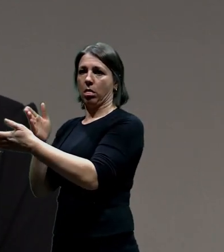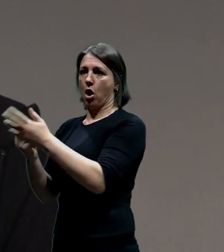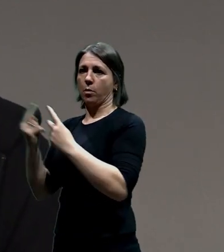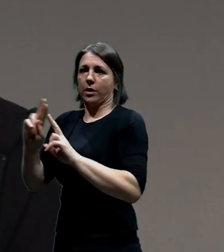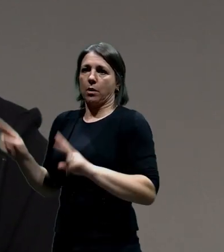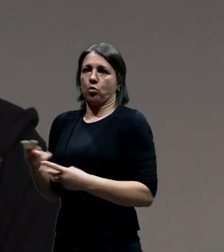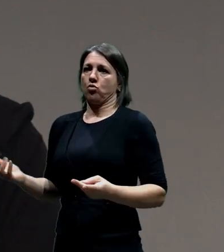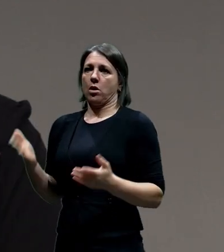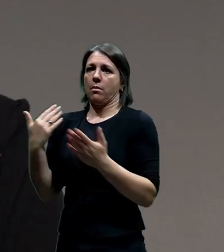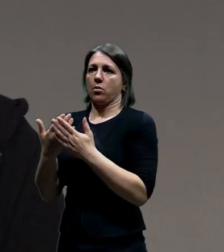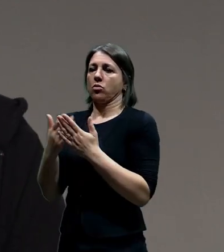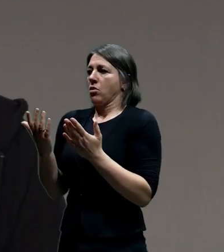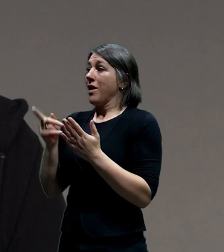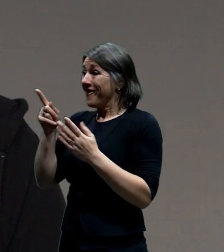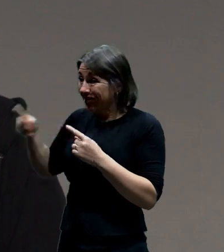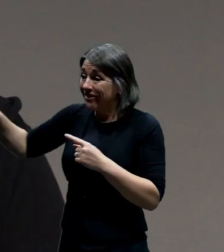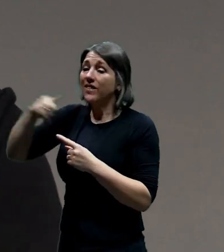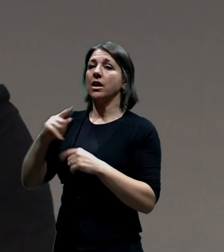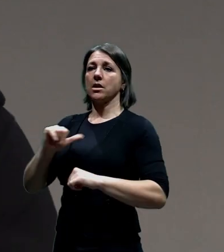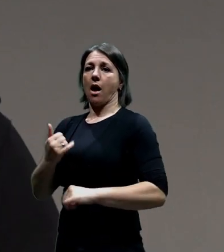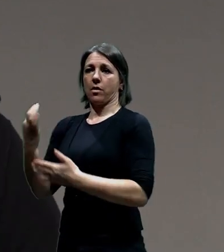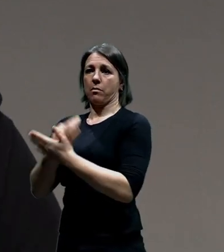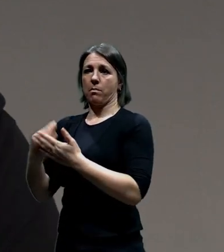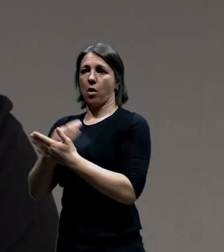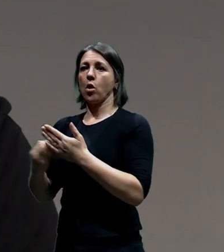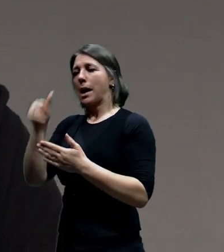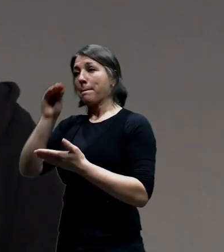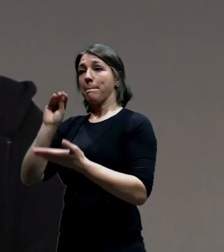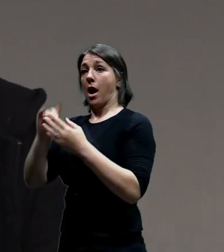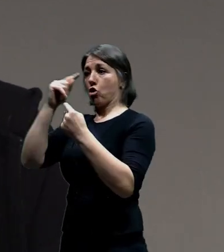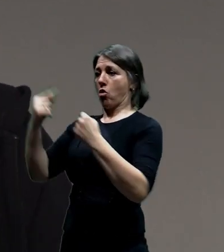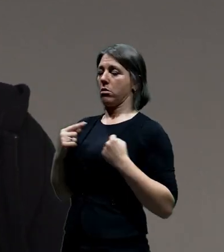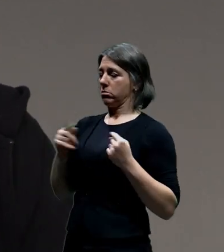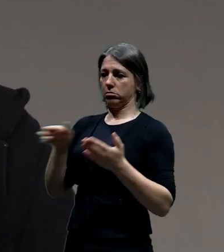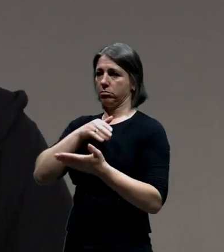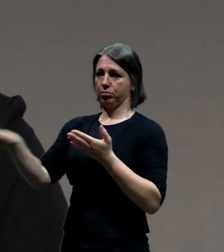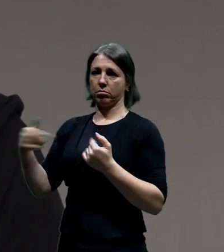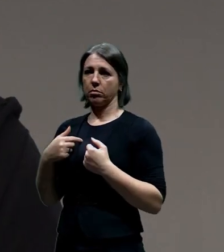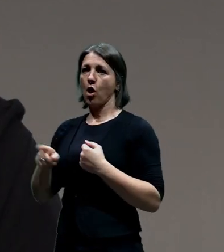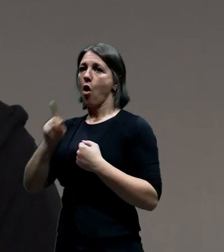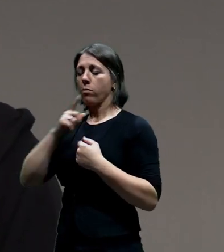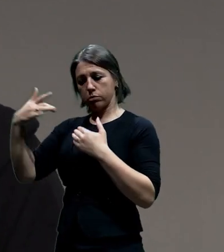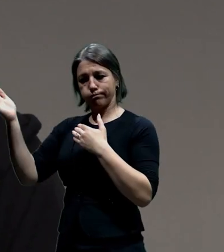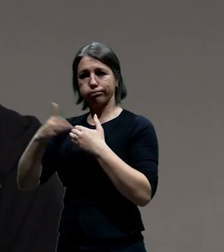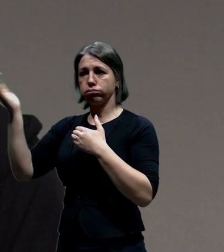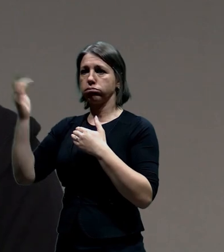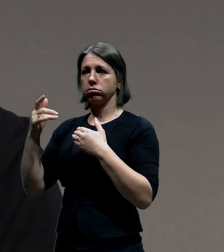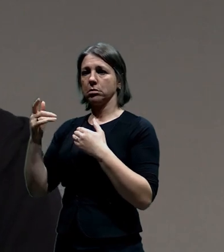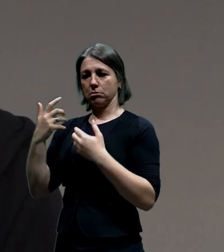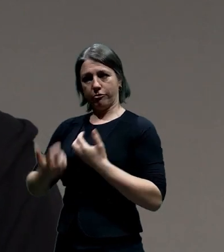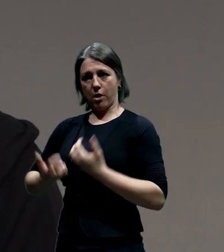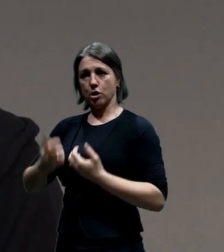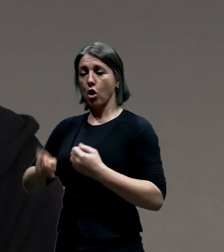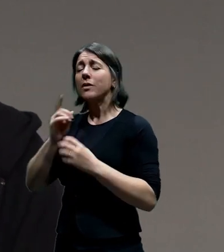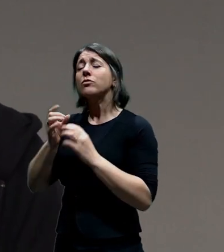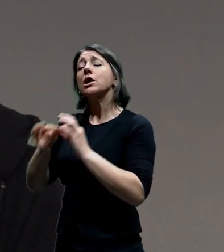nemám co zároveň, to jste vlastně nakreslili vy a potom to je jako teda to opravdu ty demolice to mě skutečně podebralo. Fakt celý